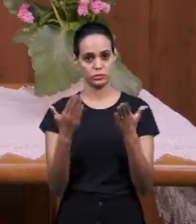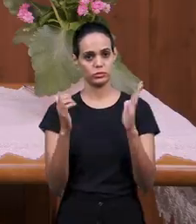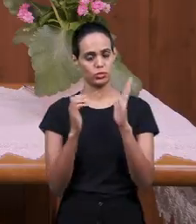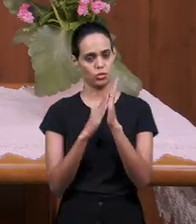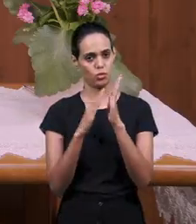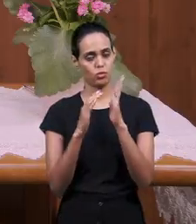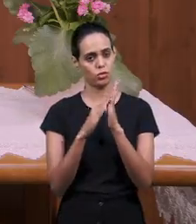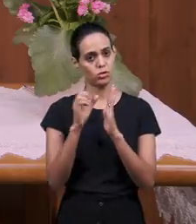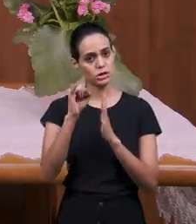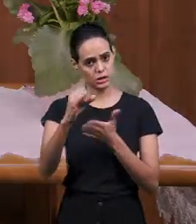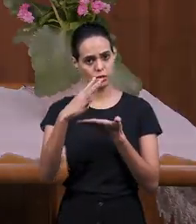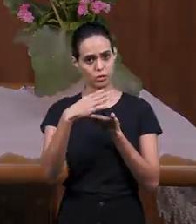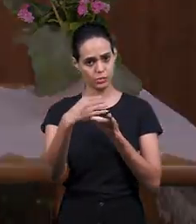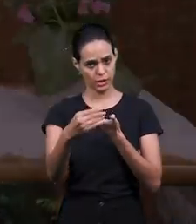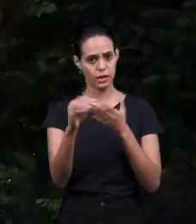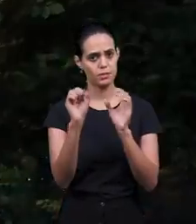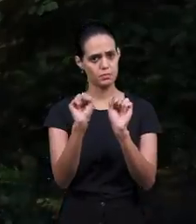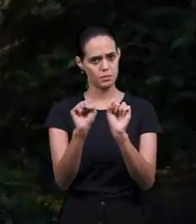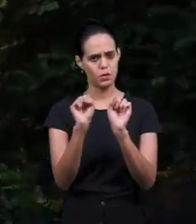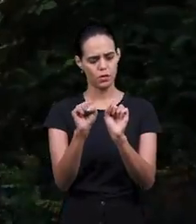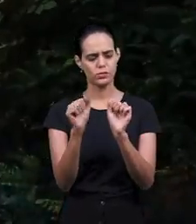петь, наши слова будут на экране.